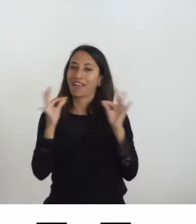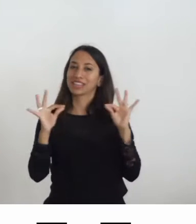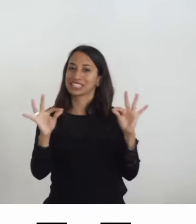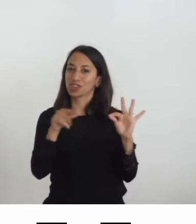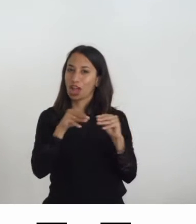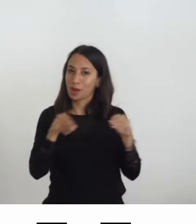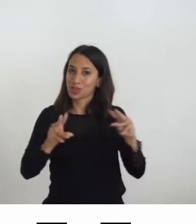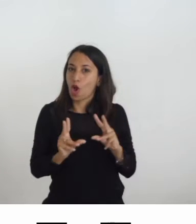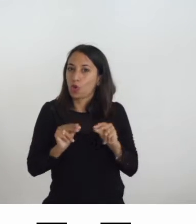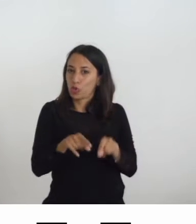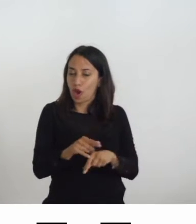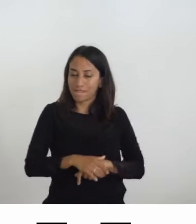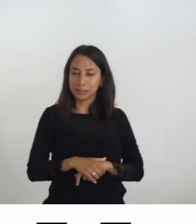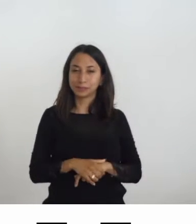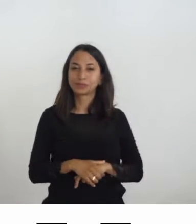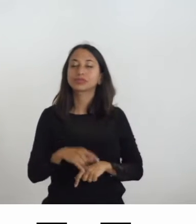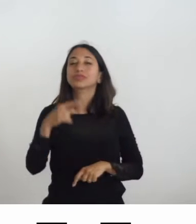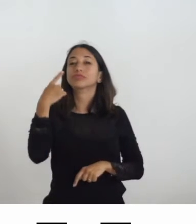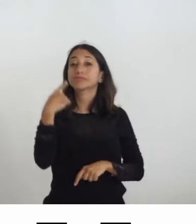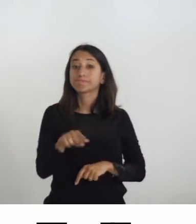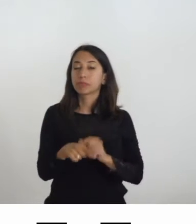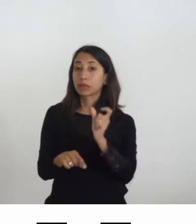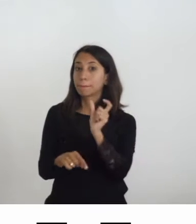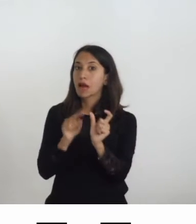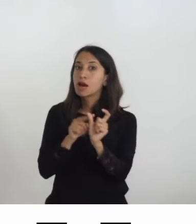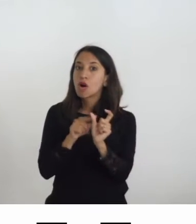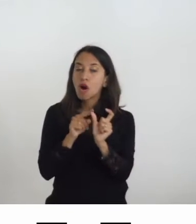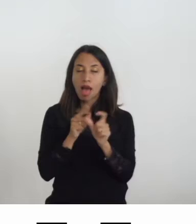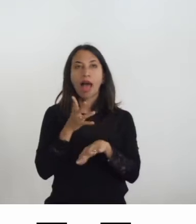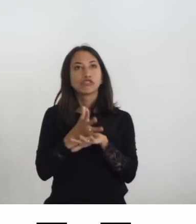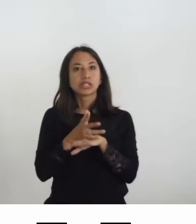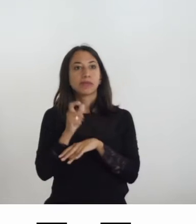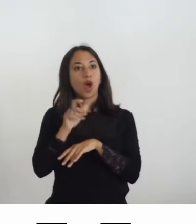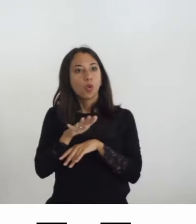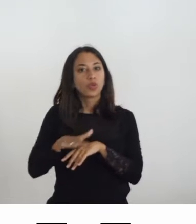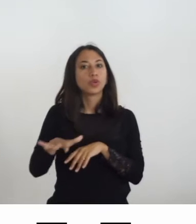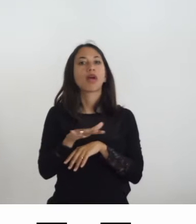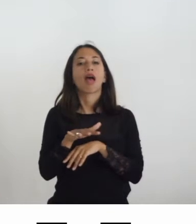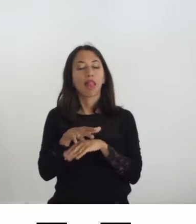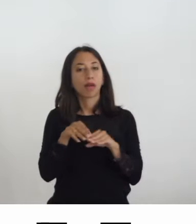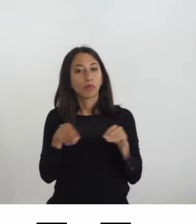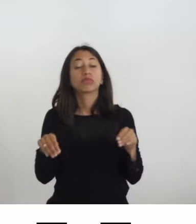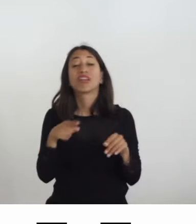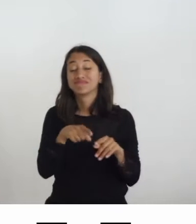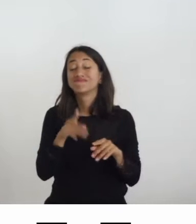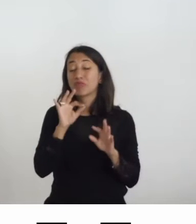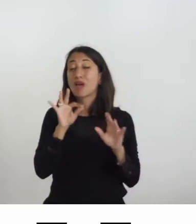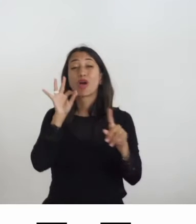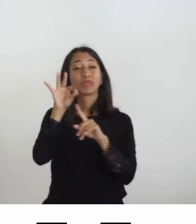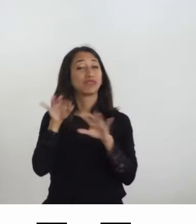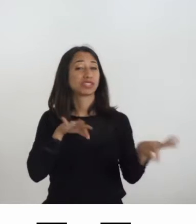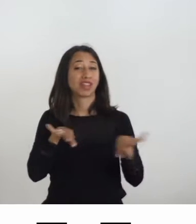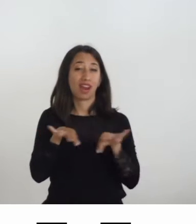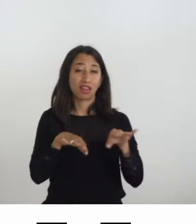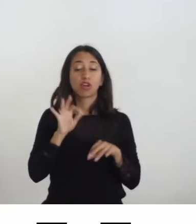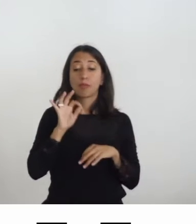sembra l'accessibilità culturale e museale essere un obiettivo strategico. In una conferenza del